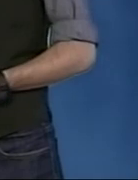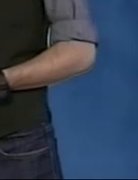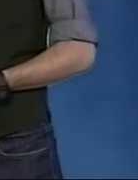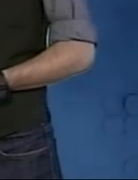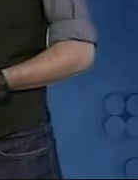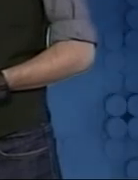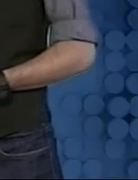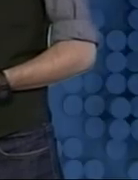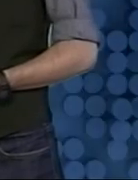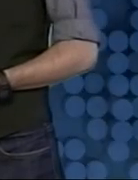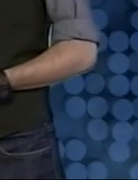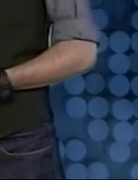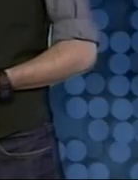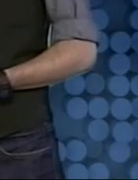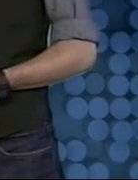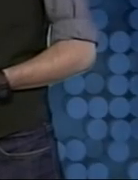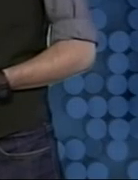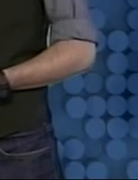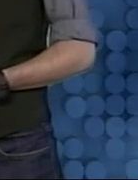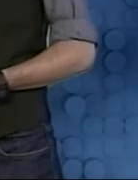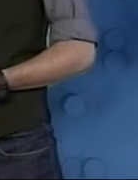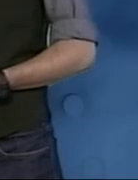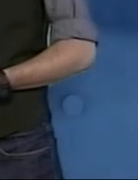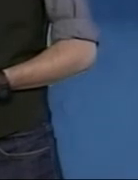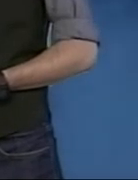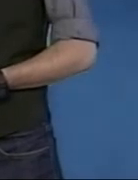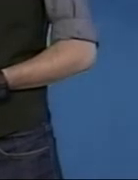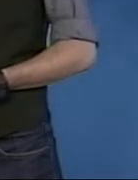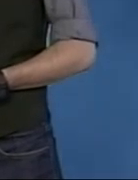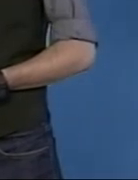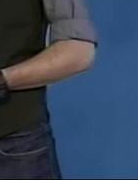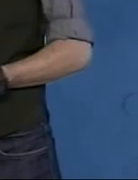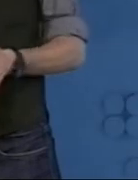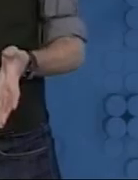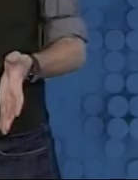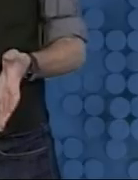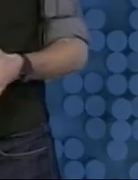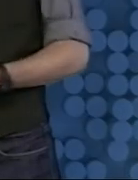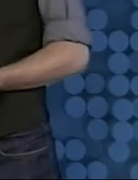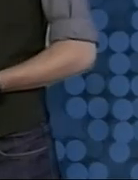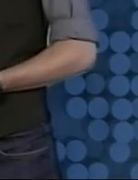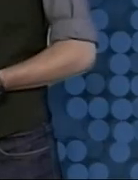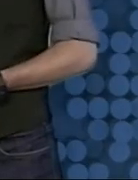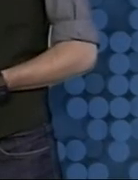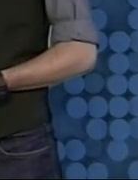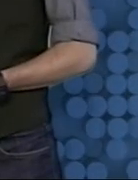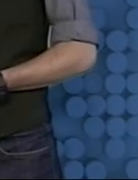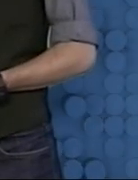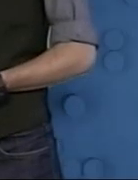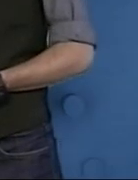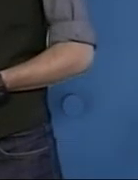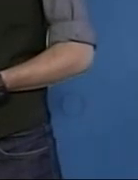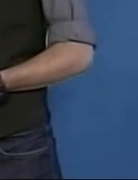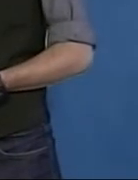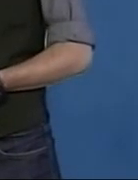повідомляють, що 16 червня очікується мінлива хмарність. Вночі без істотних опадів, лише в день 16 червня місцями